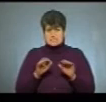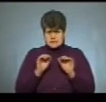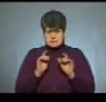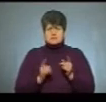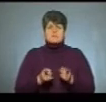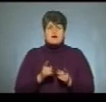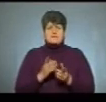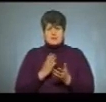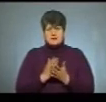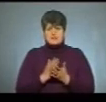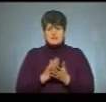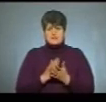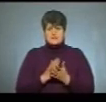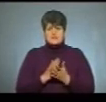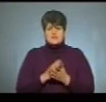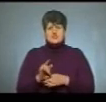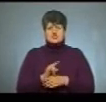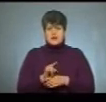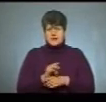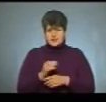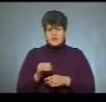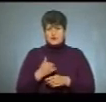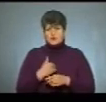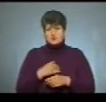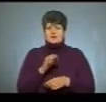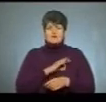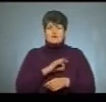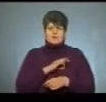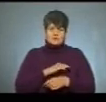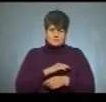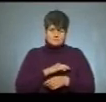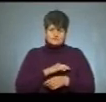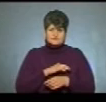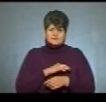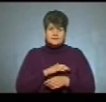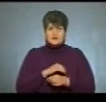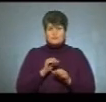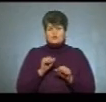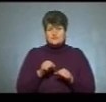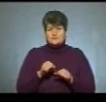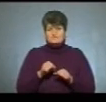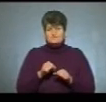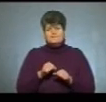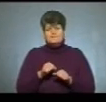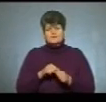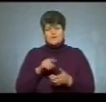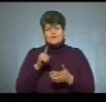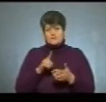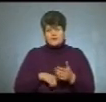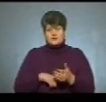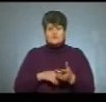є певного роду шахри, які хочуть скористатися, можливо, якимись такими довірчивості наших